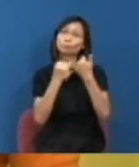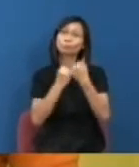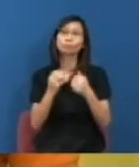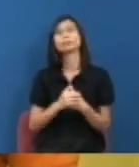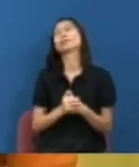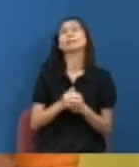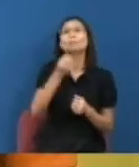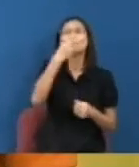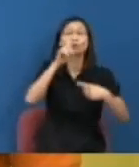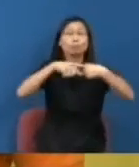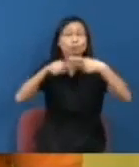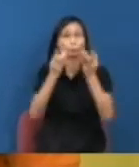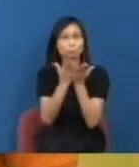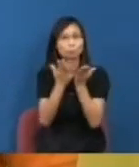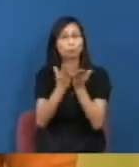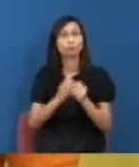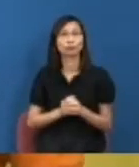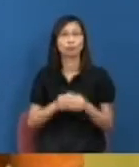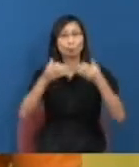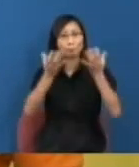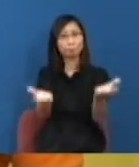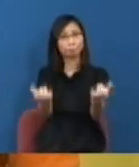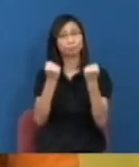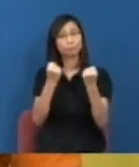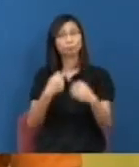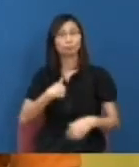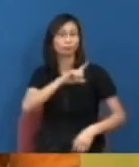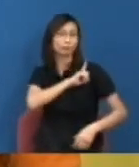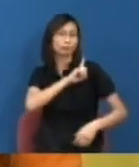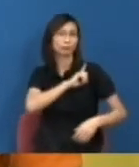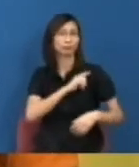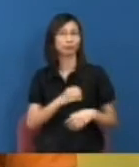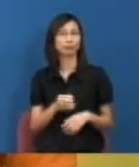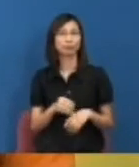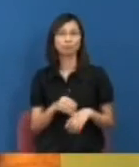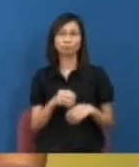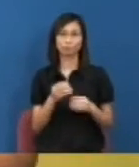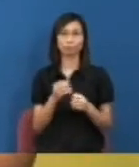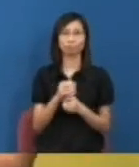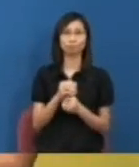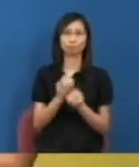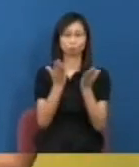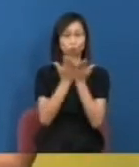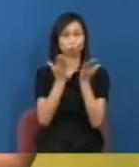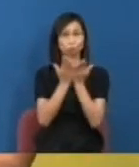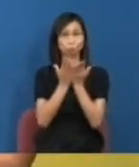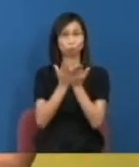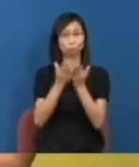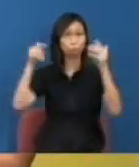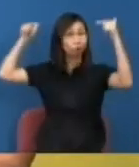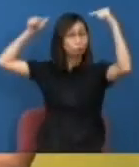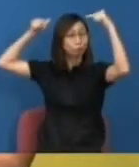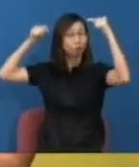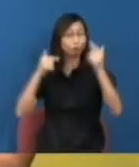公共行政學系本科畢業我自己在那邊也讀這個博士有甚麼課程其實